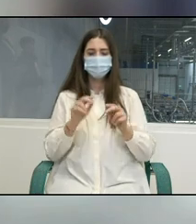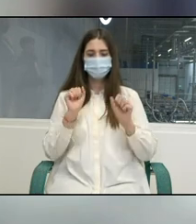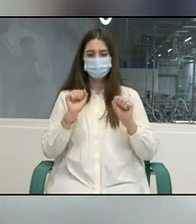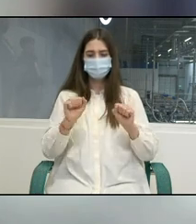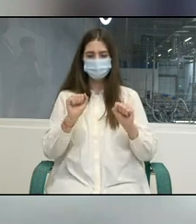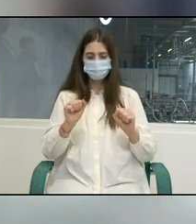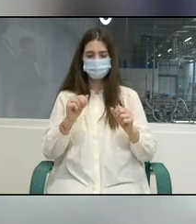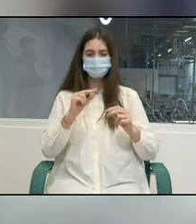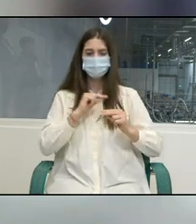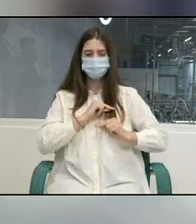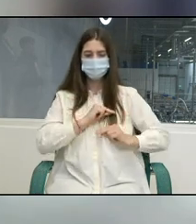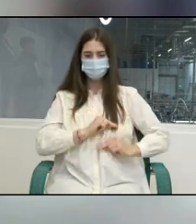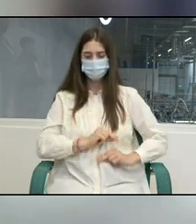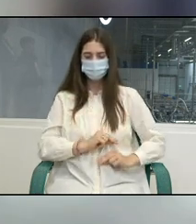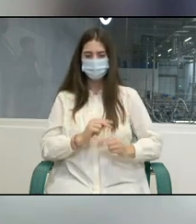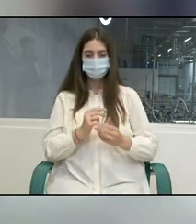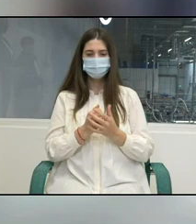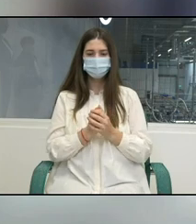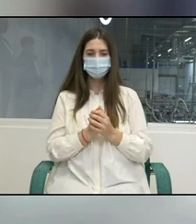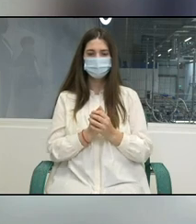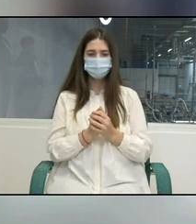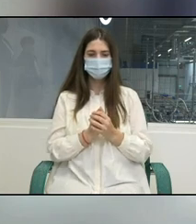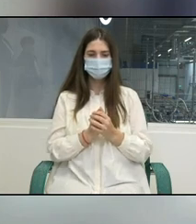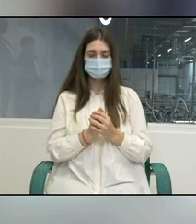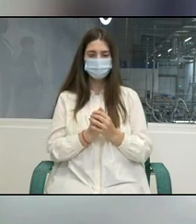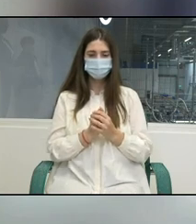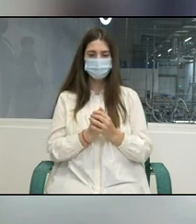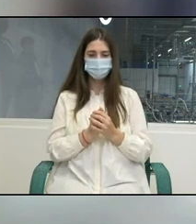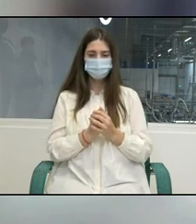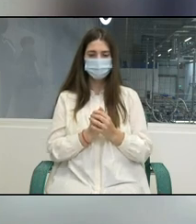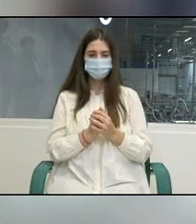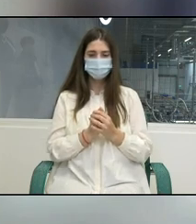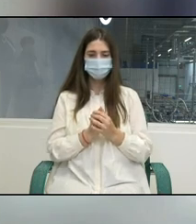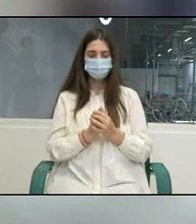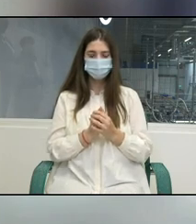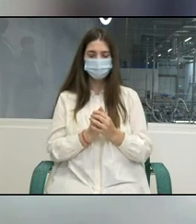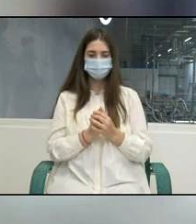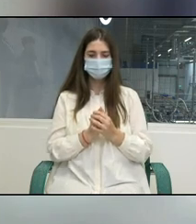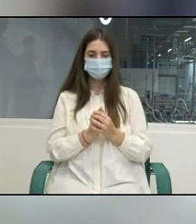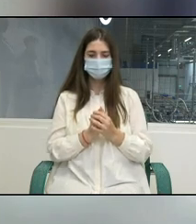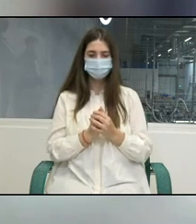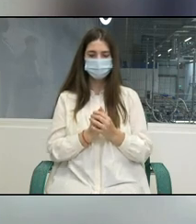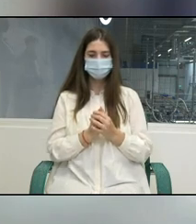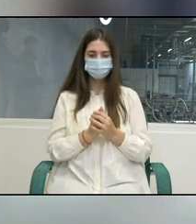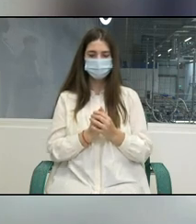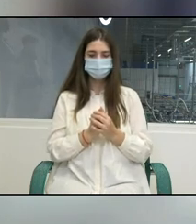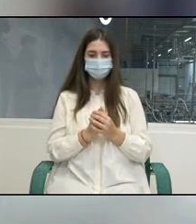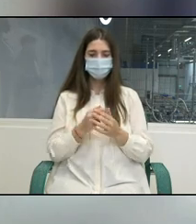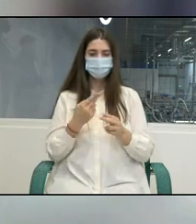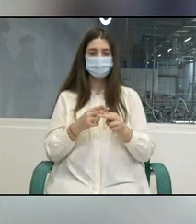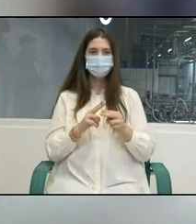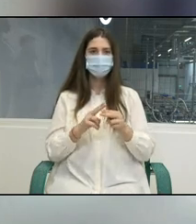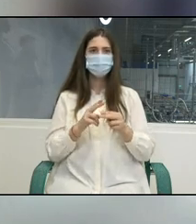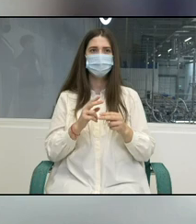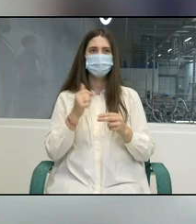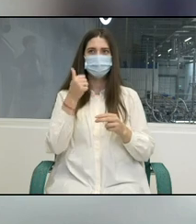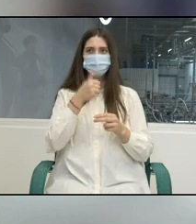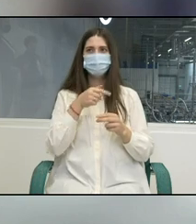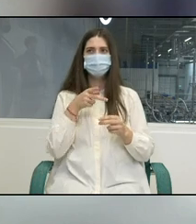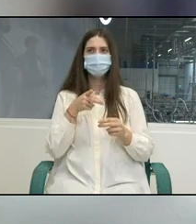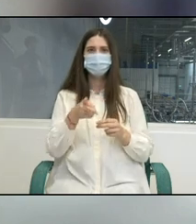drepturile la muncă și dialogul social sunt cu toate elemente integre ale agendii 2030 pentru dezvoltarea dorabilă și